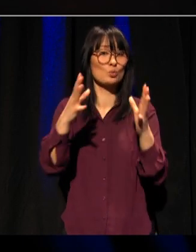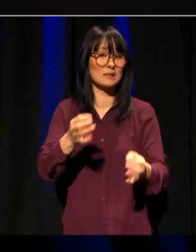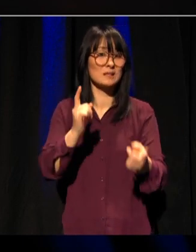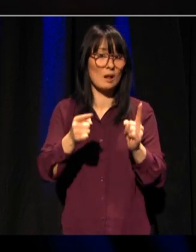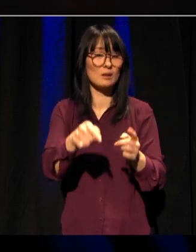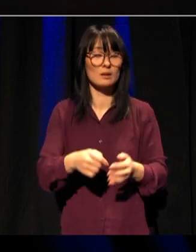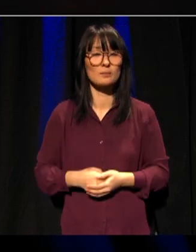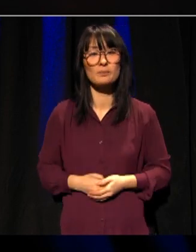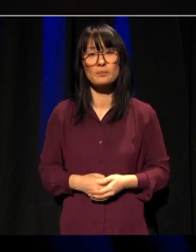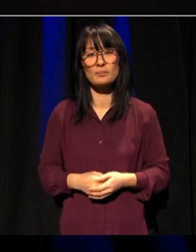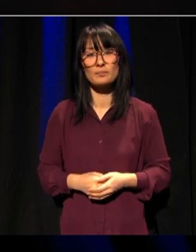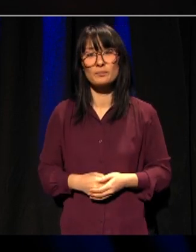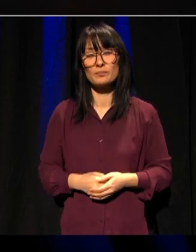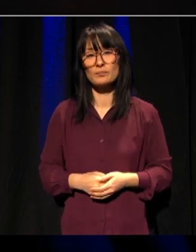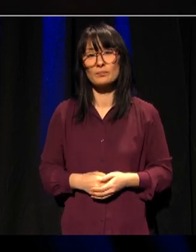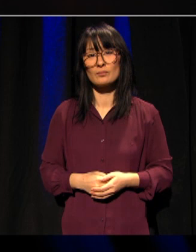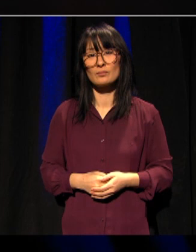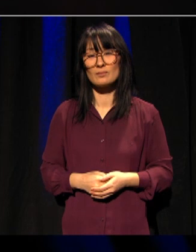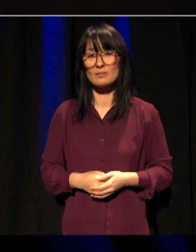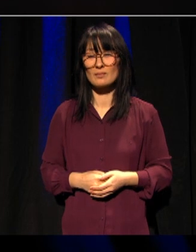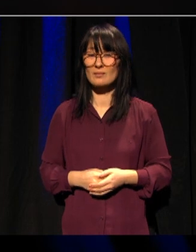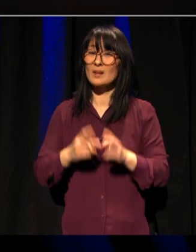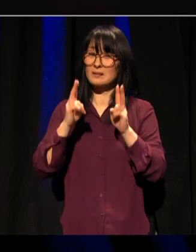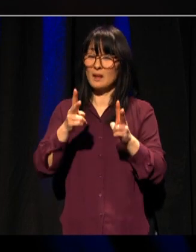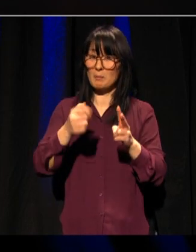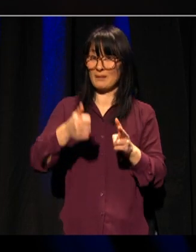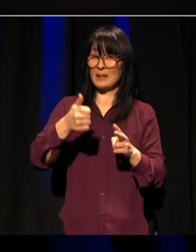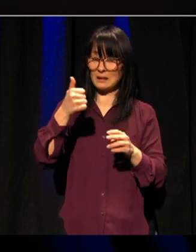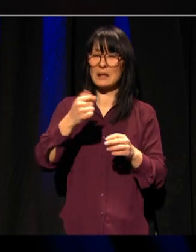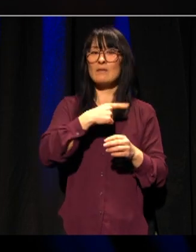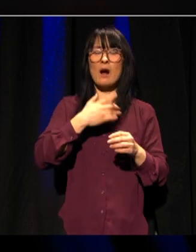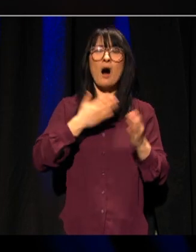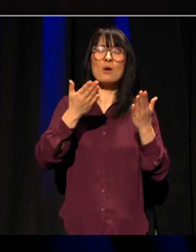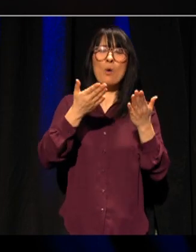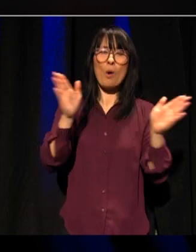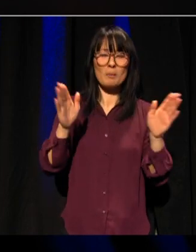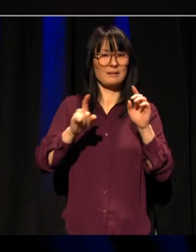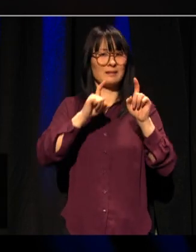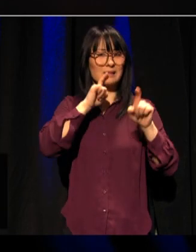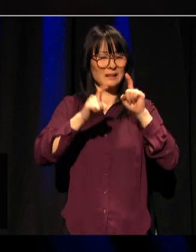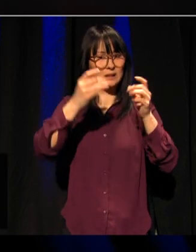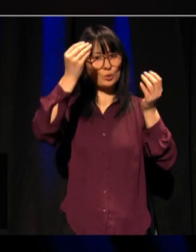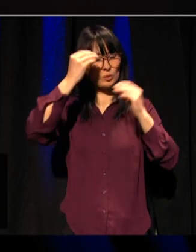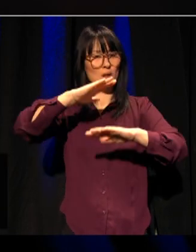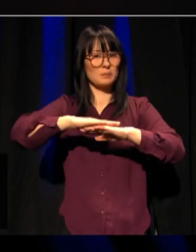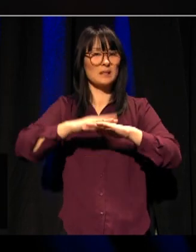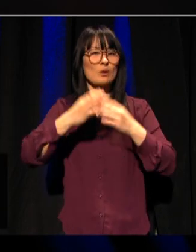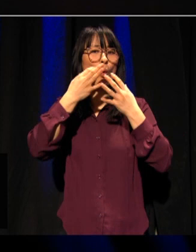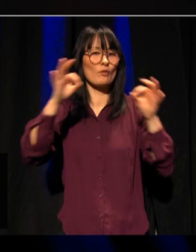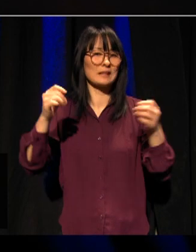Like viktig er det å bidra til en åpen kritisk og kunnskapsbasert offentlig debatt